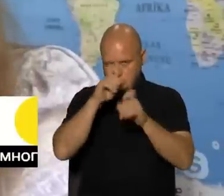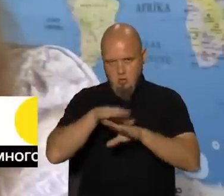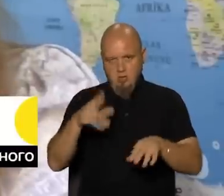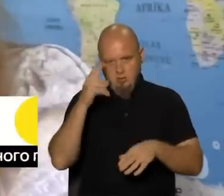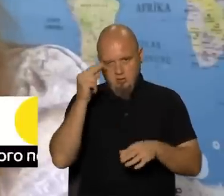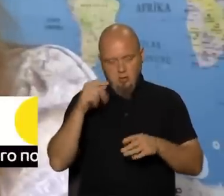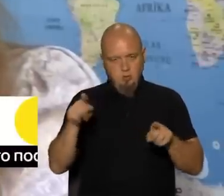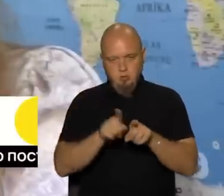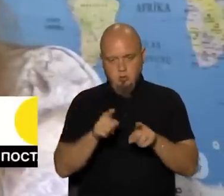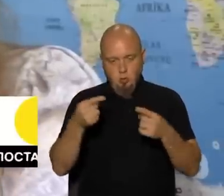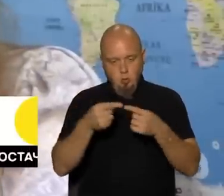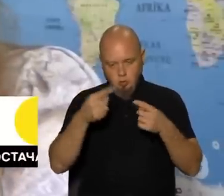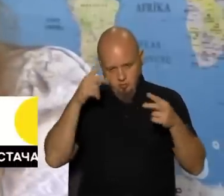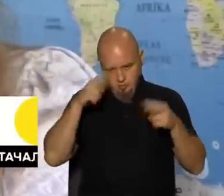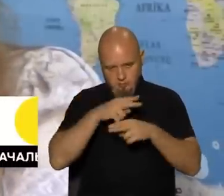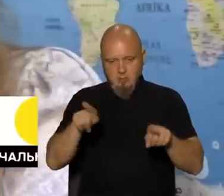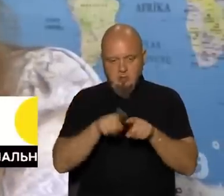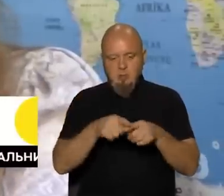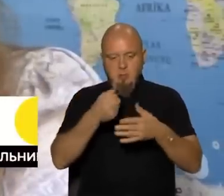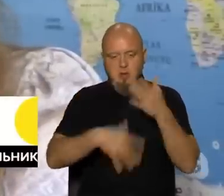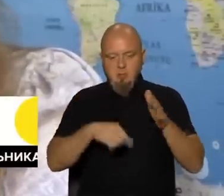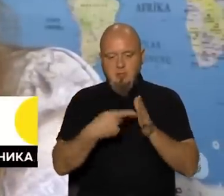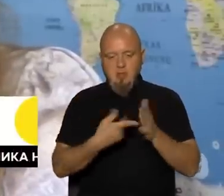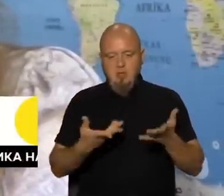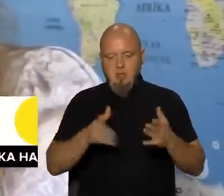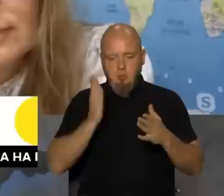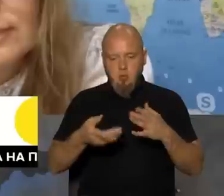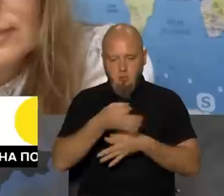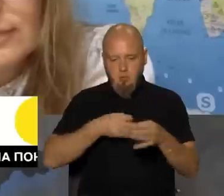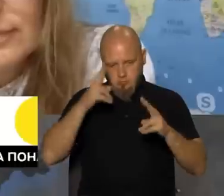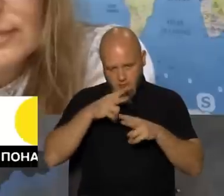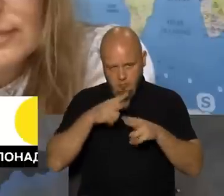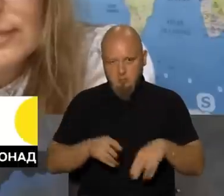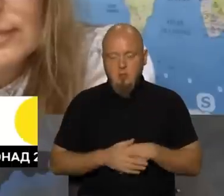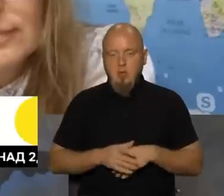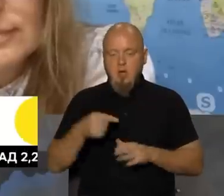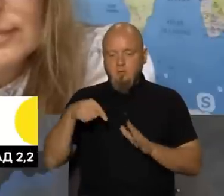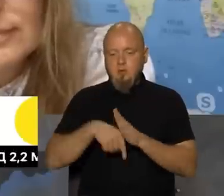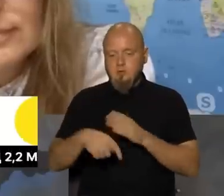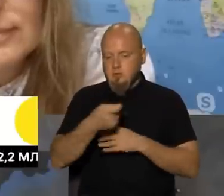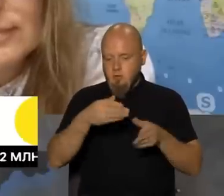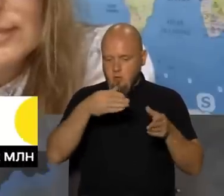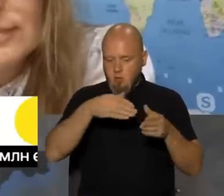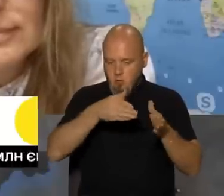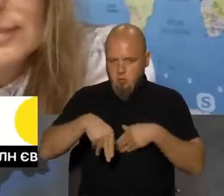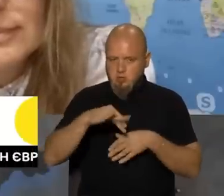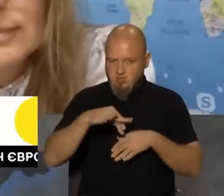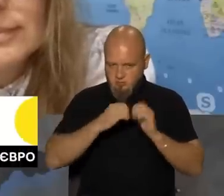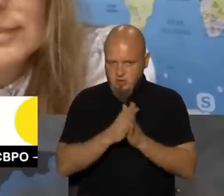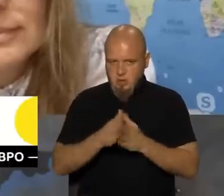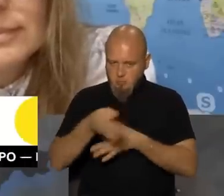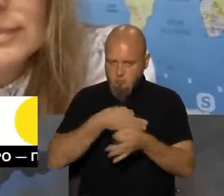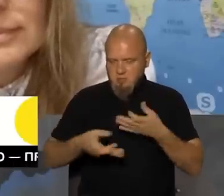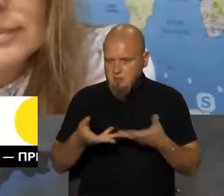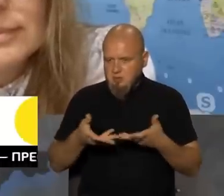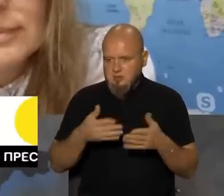невідома, так само, як і перелік питань, які будуть обговорюватися. А от в контексті зернового коридору, чи взагалі обговорювали